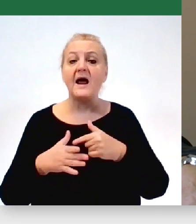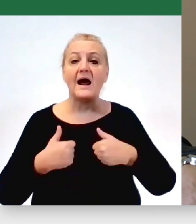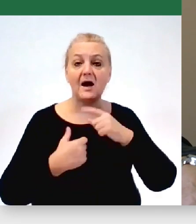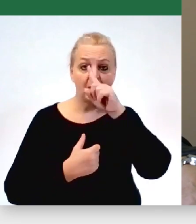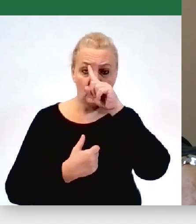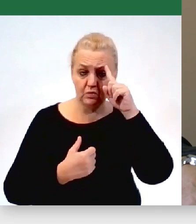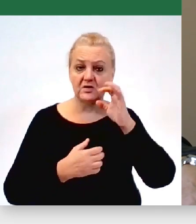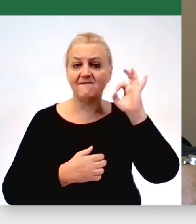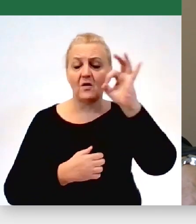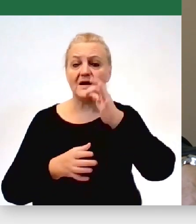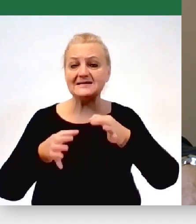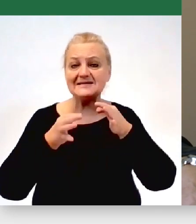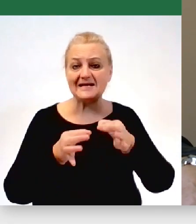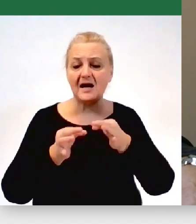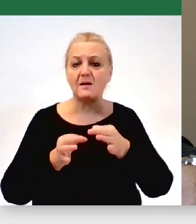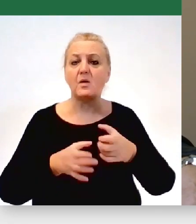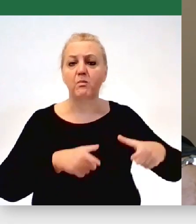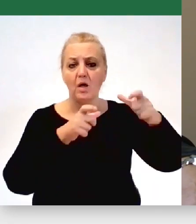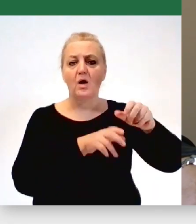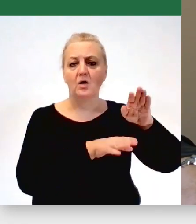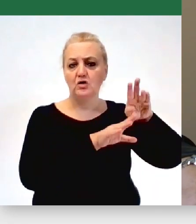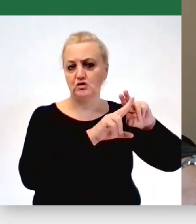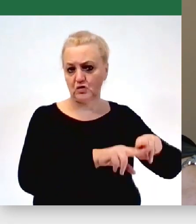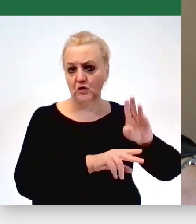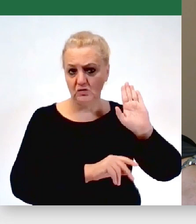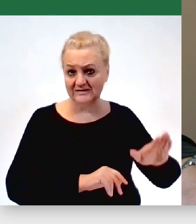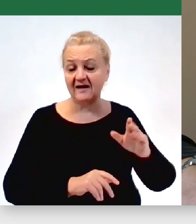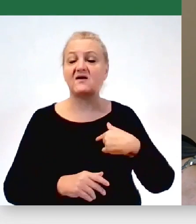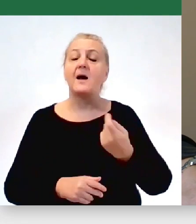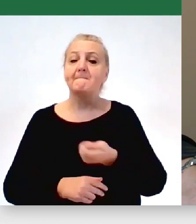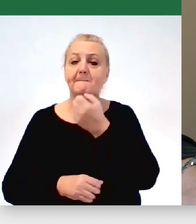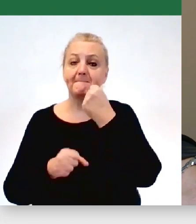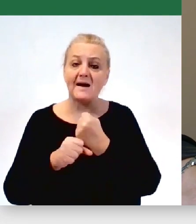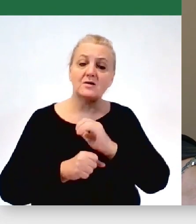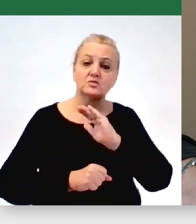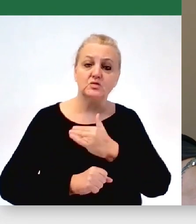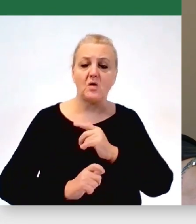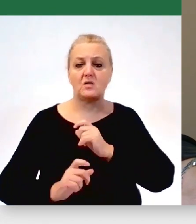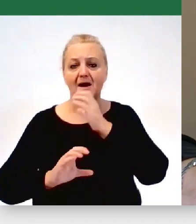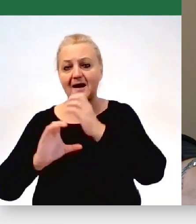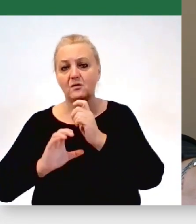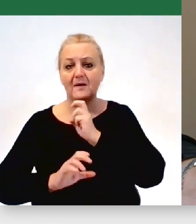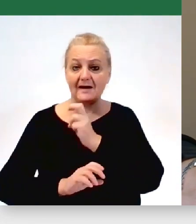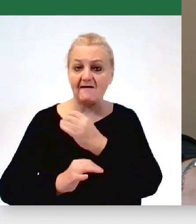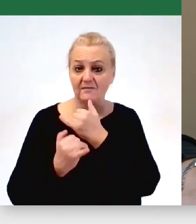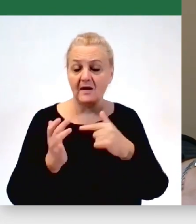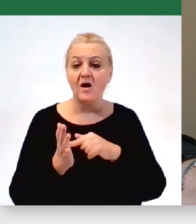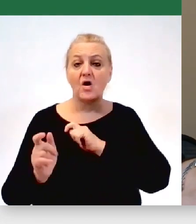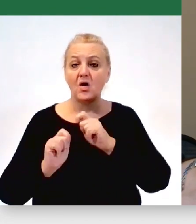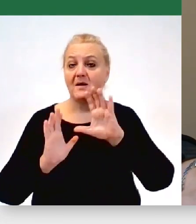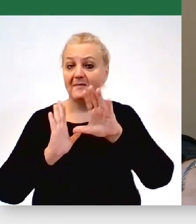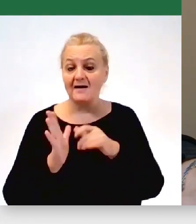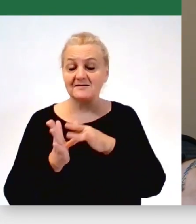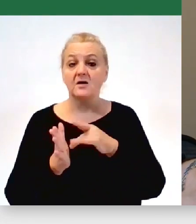pozostawili swoje auto pod blokiem i pojechali do pracy czy do szkoły komunikacją miejską. Więc bezpłatna komunikacja miejska wprowadzona w